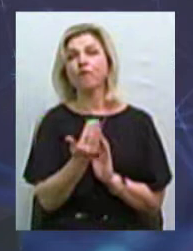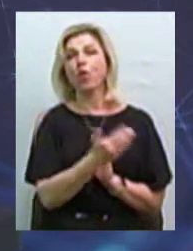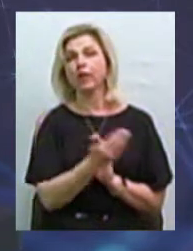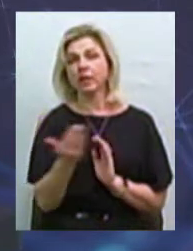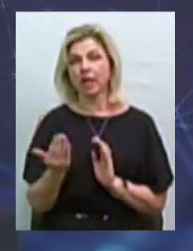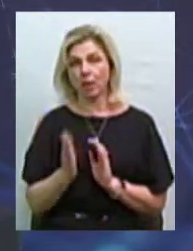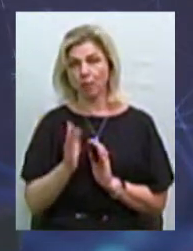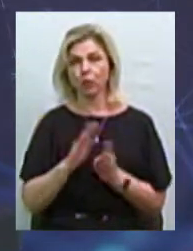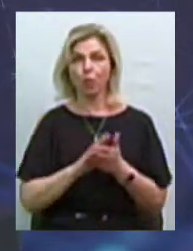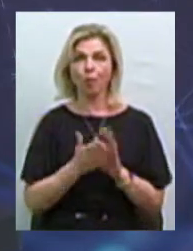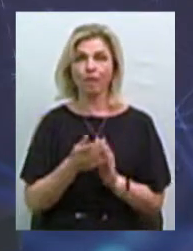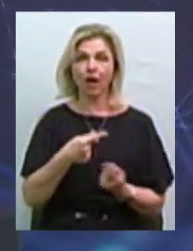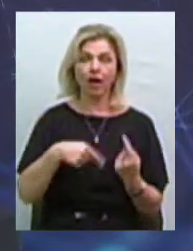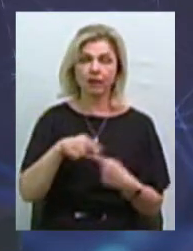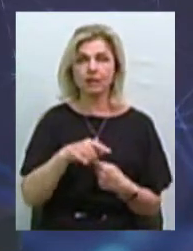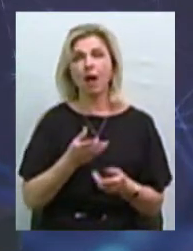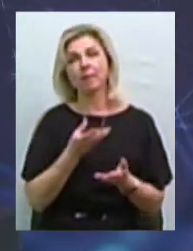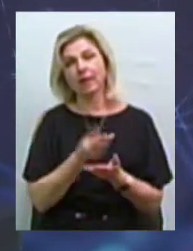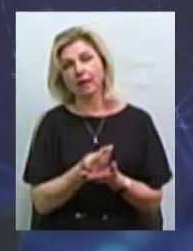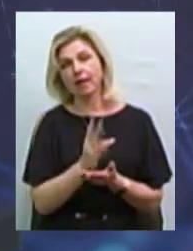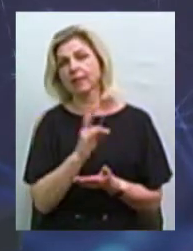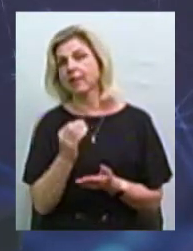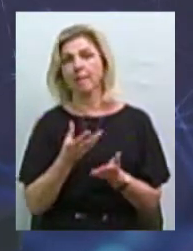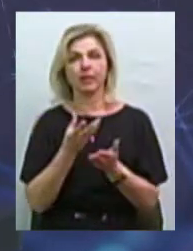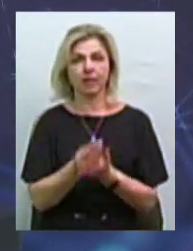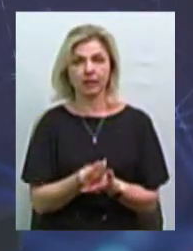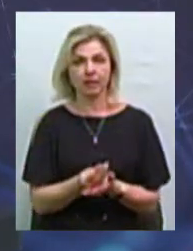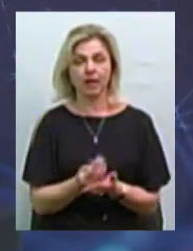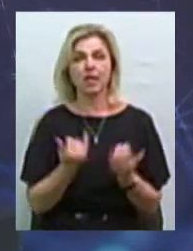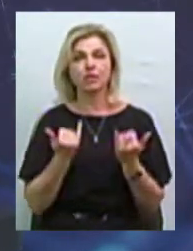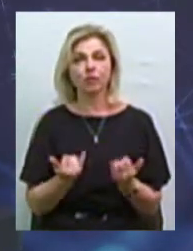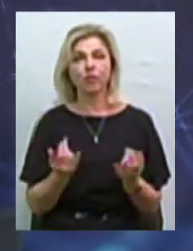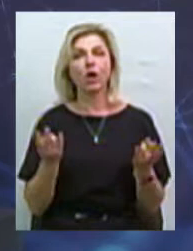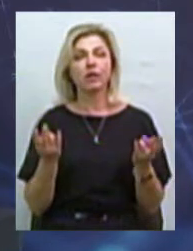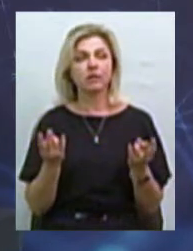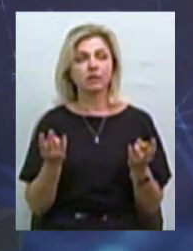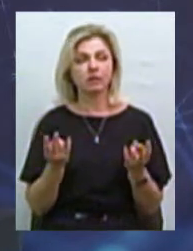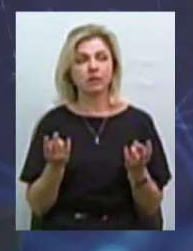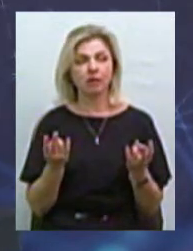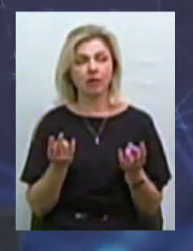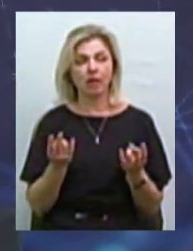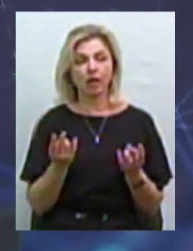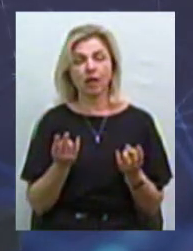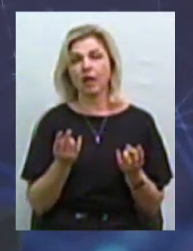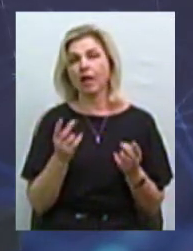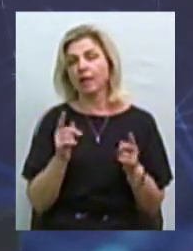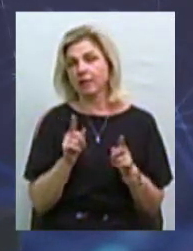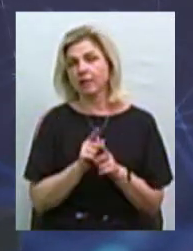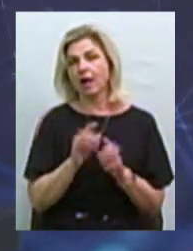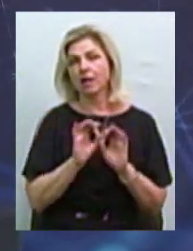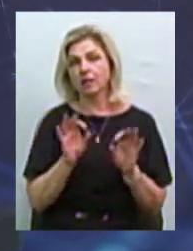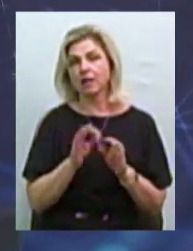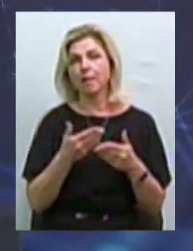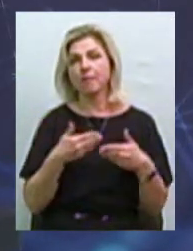домовлятися і будуть платити чи не платити. Сьогодні фермер отримує не так же і сильно бідно, розказують там. Він сьогодні